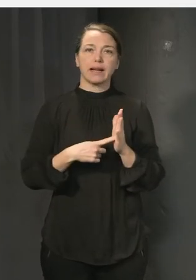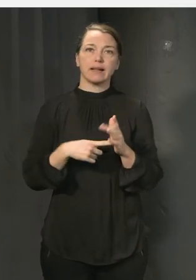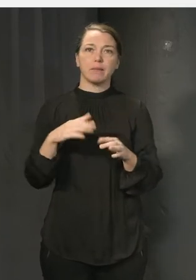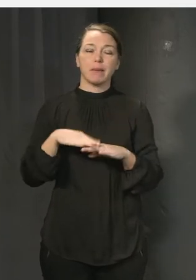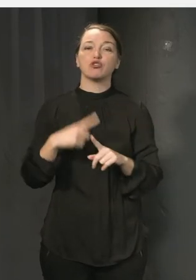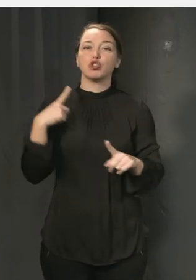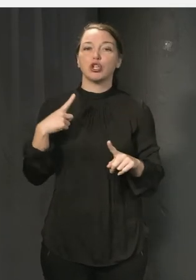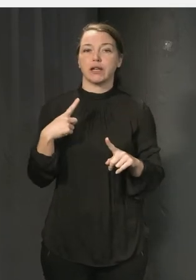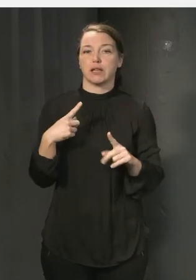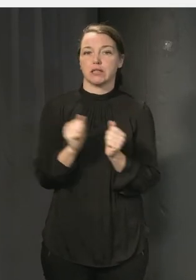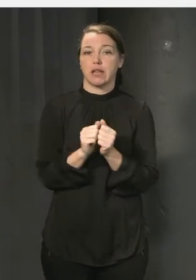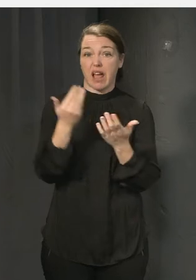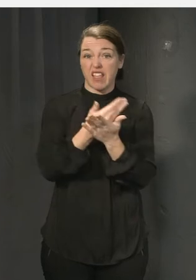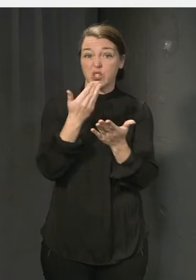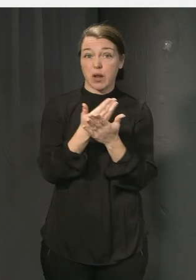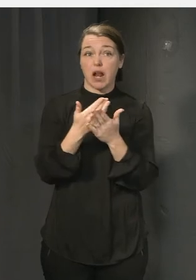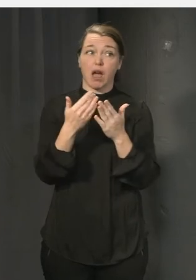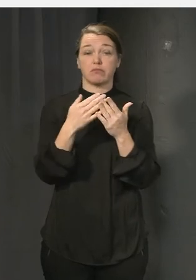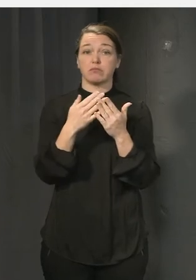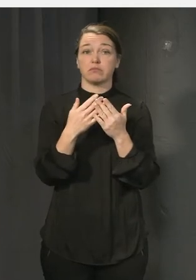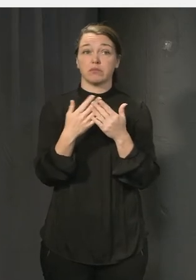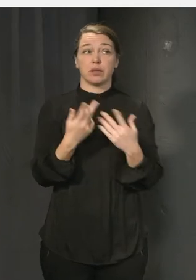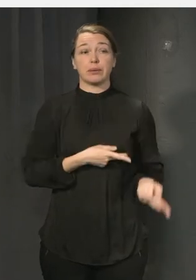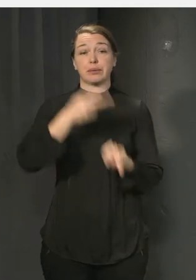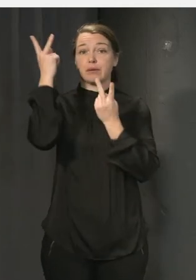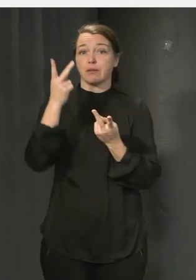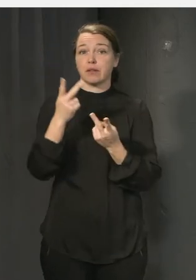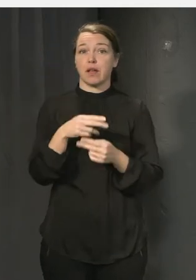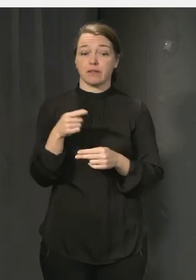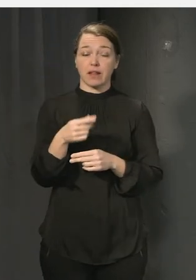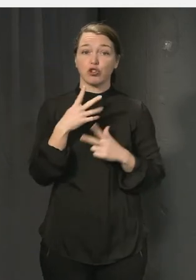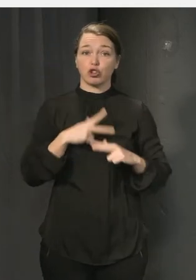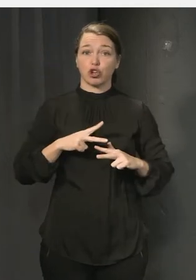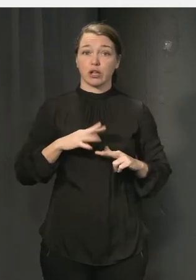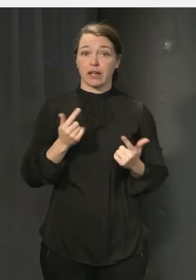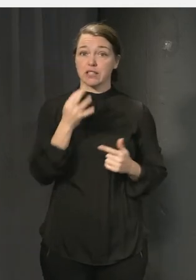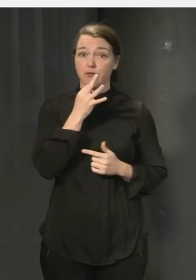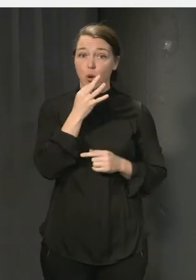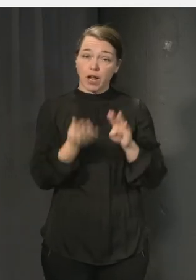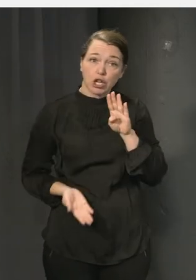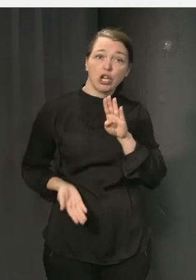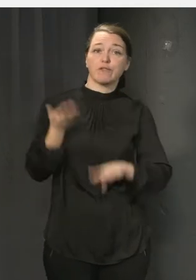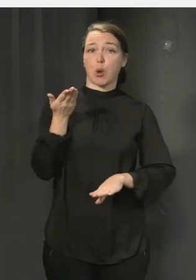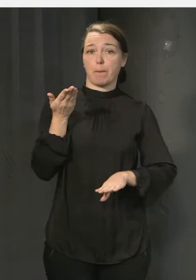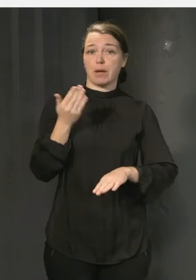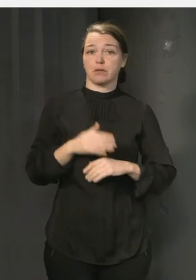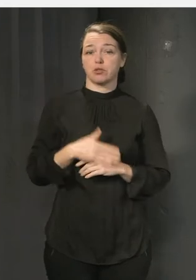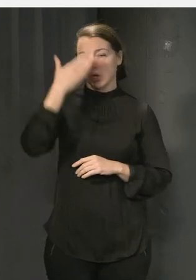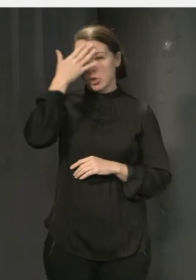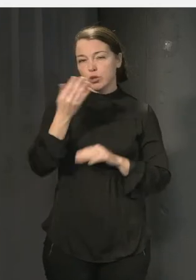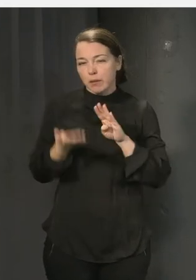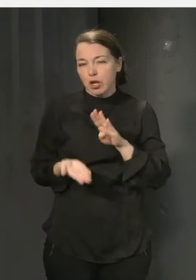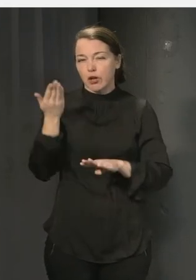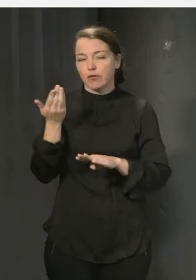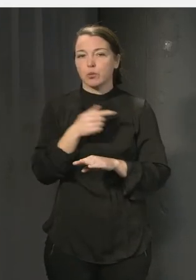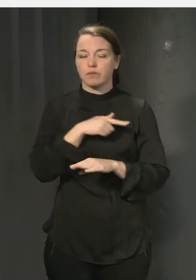på nationell nivå att göra det, så att de här frågorna verkligen kommer upp runt trygghet. Så kunskapslyft och mätning på